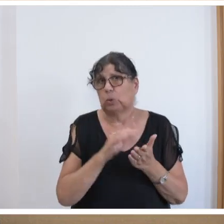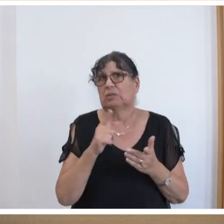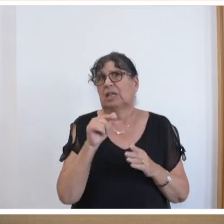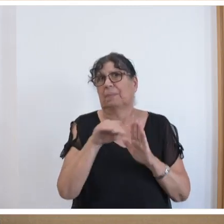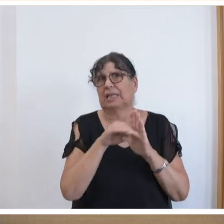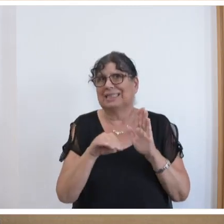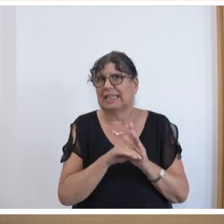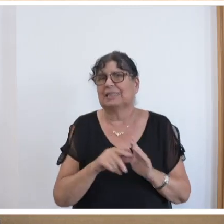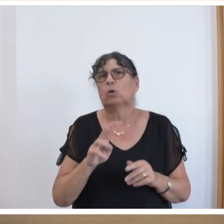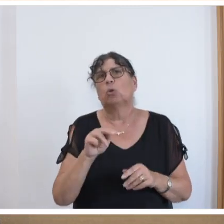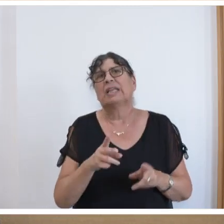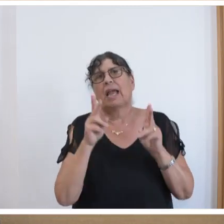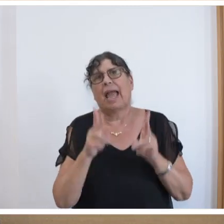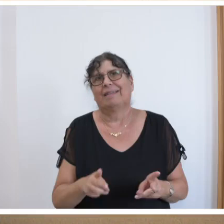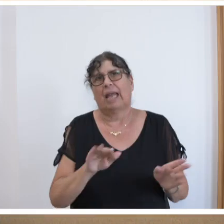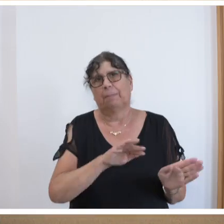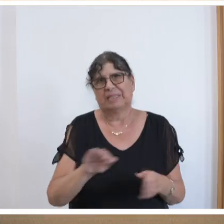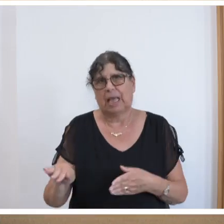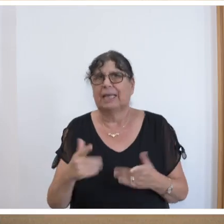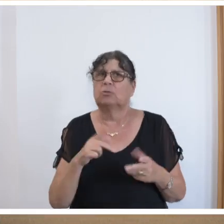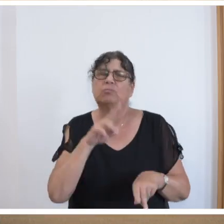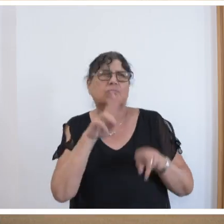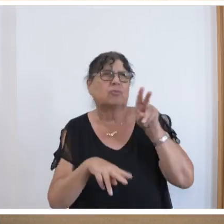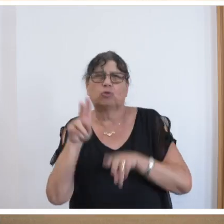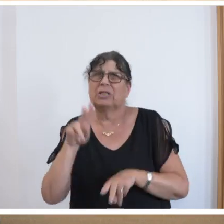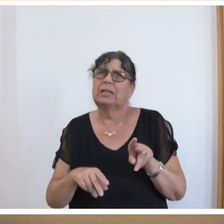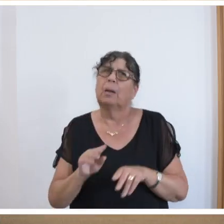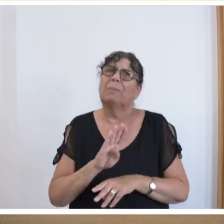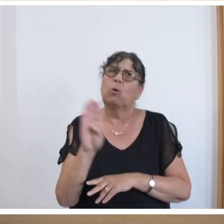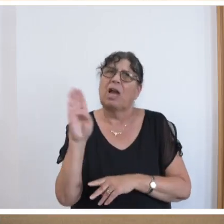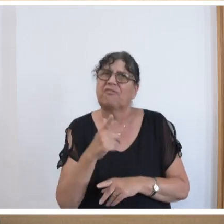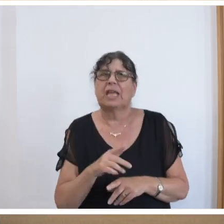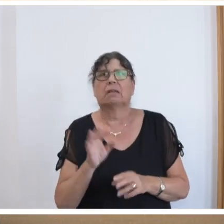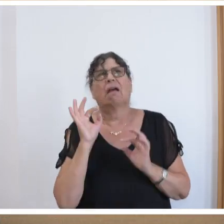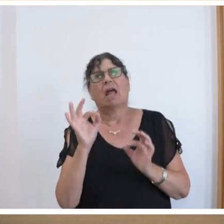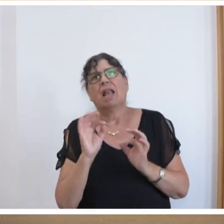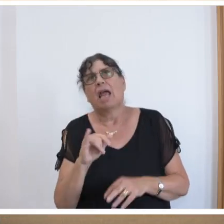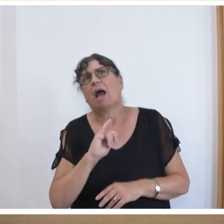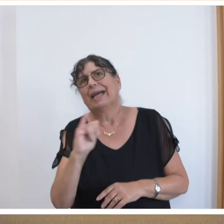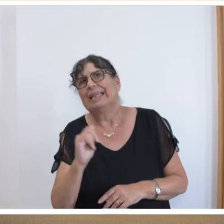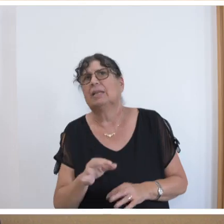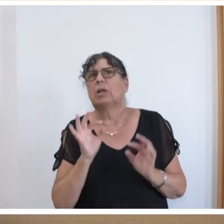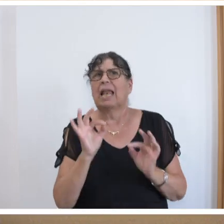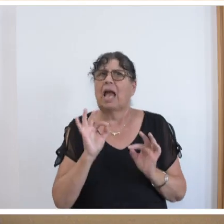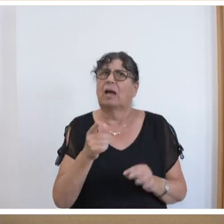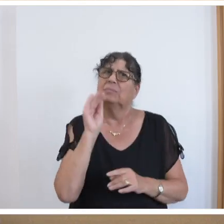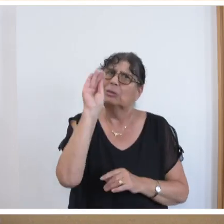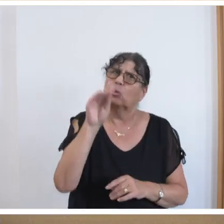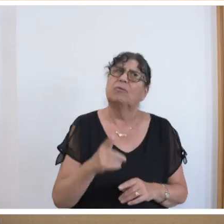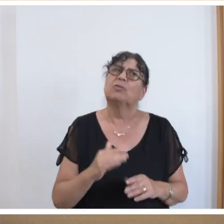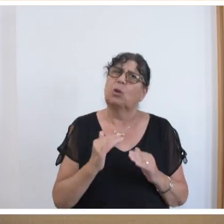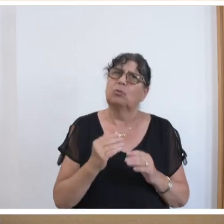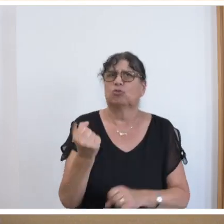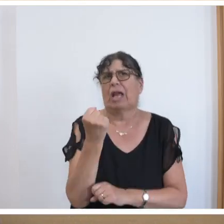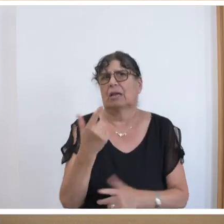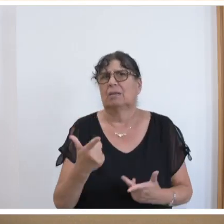beseitigen und verschiedenen Biografien von Lehrerinnen und Lehrern in der Zukunft noch stärker Rechnung tragen. Heute ist es bereits